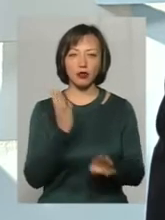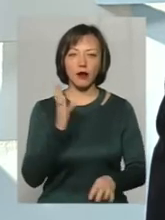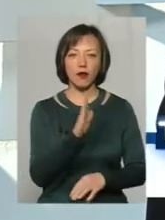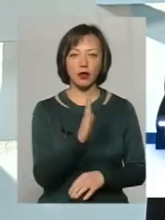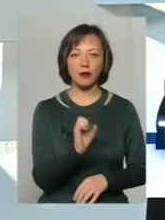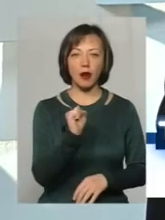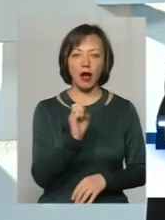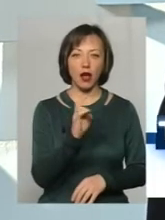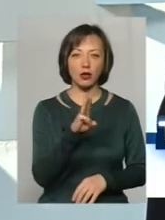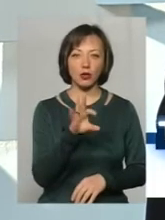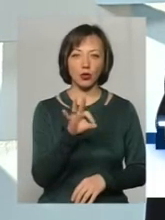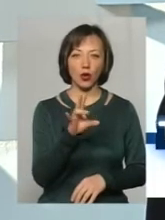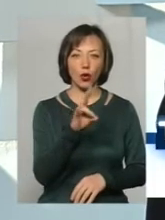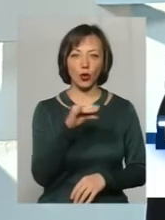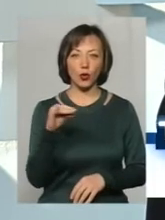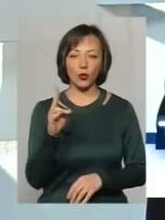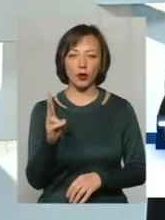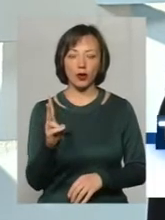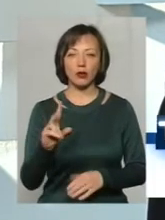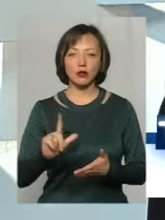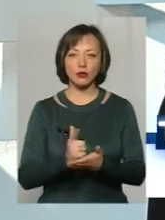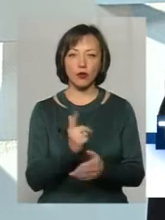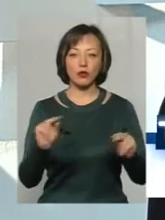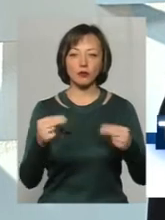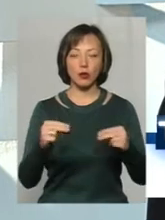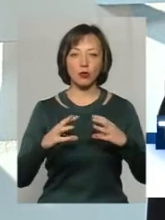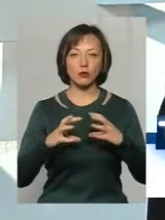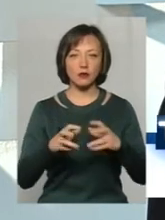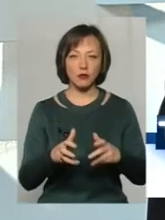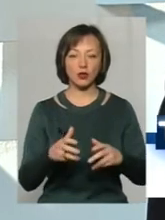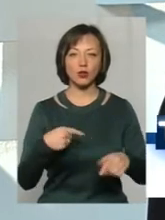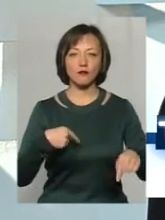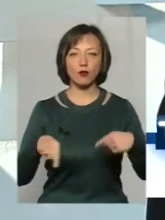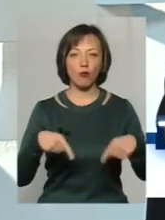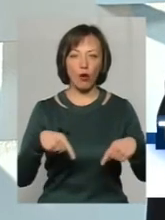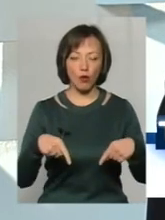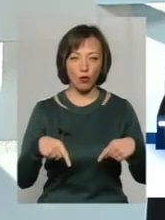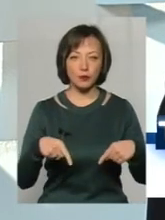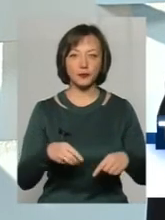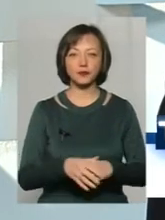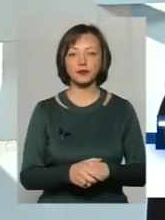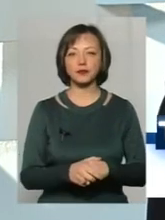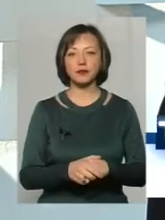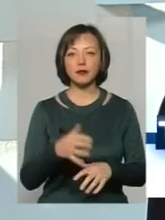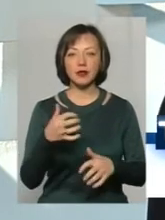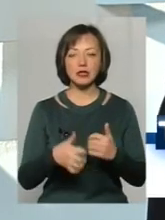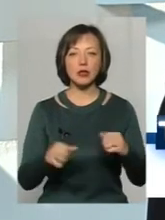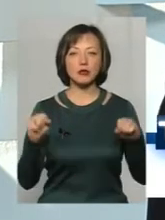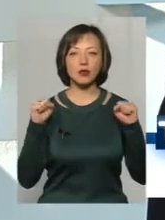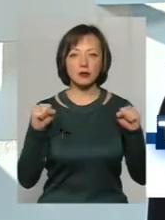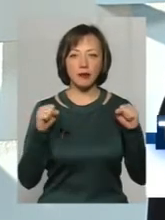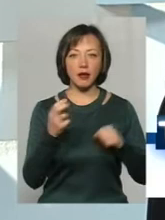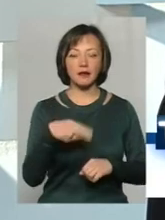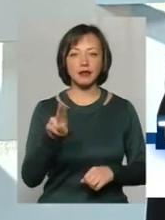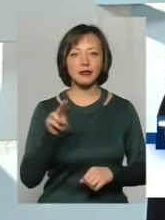Антонюк, який став в черговий раз чемпіоном світу з футболу серед спортсменів з